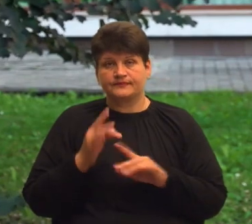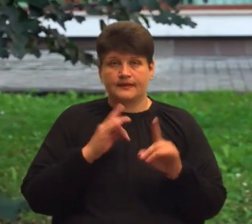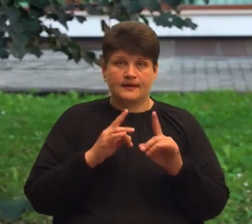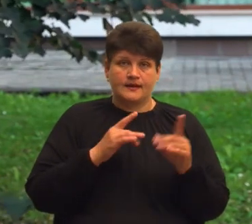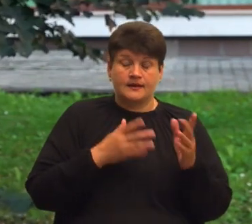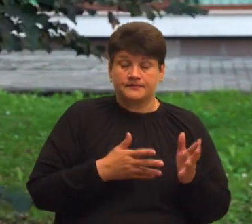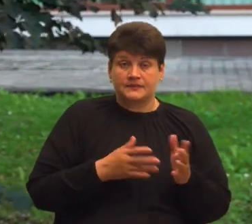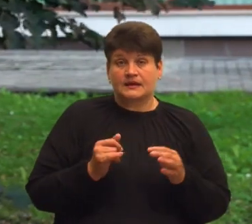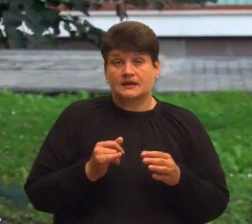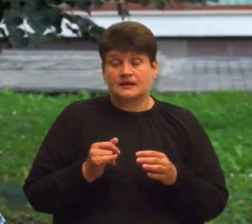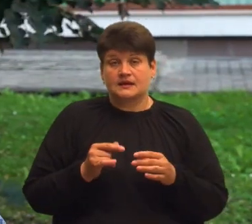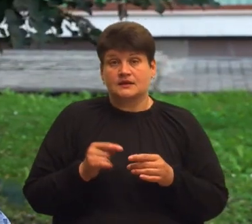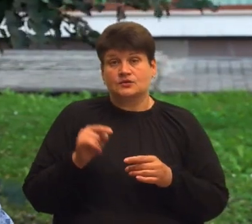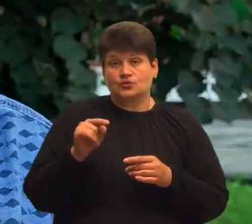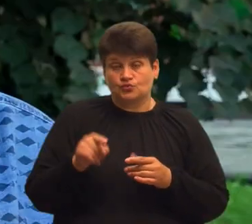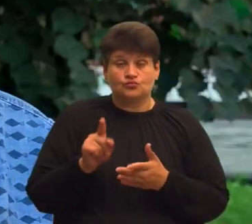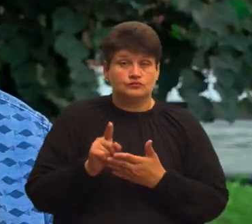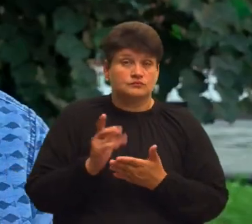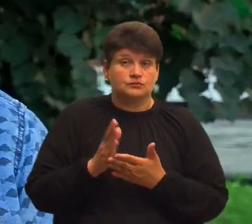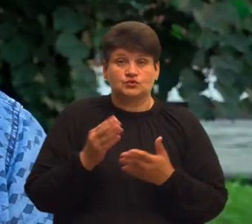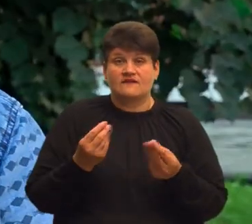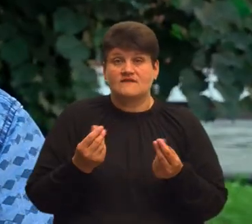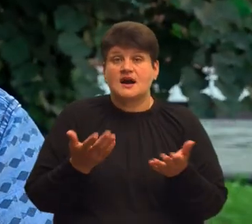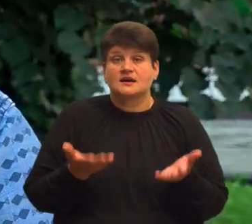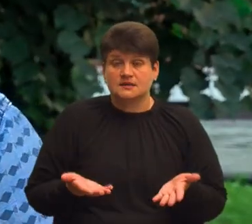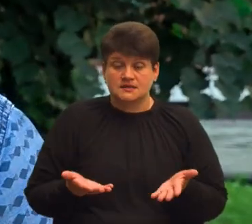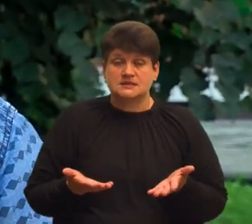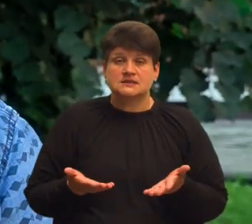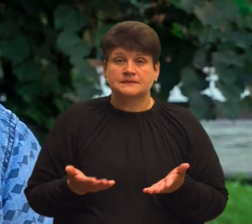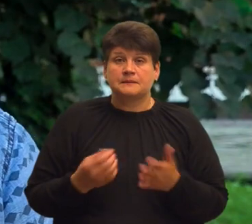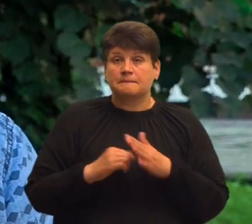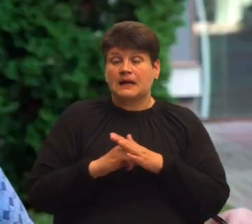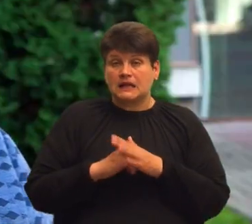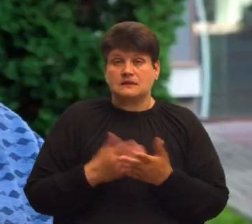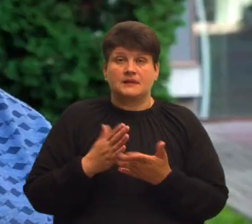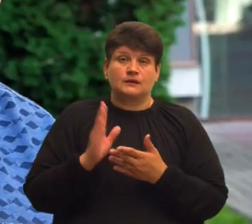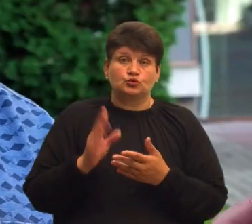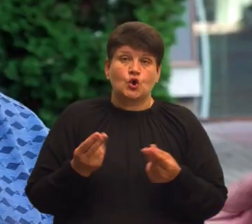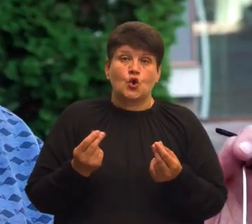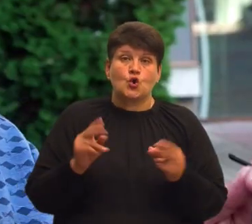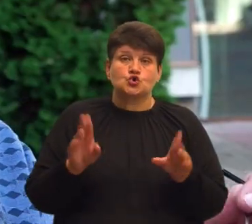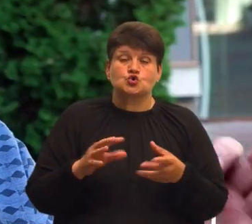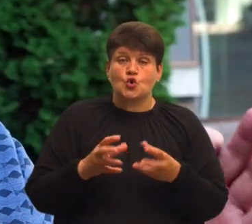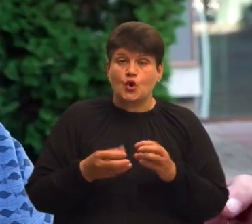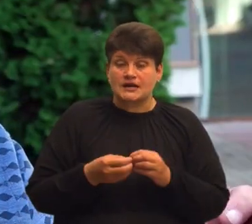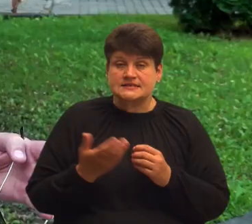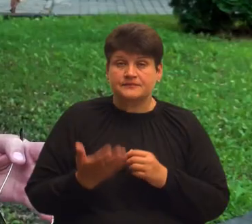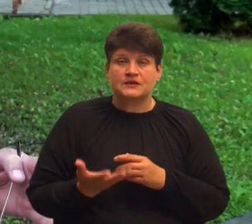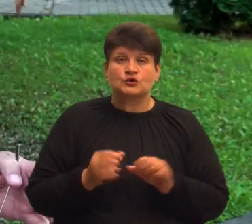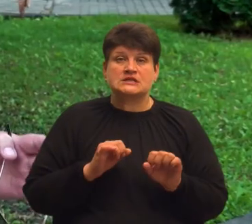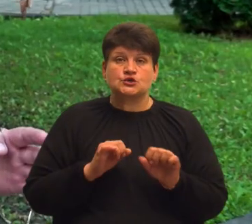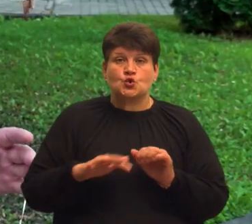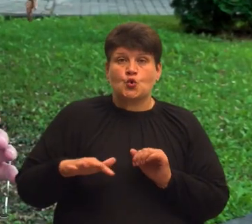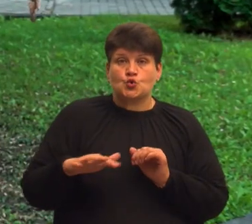І, бід сумнів, має бути його балансова вартість, має бути якийсь курторис. Щодо шумозахисної зони поблизу